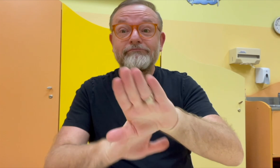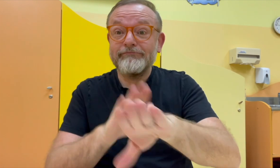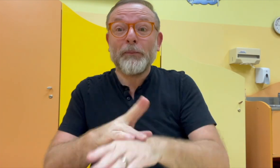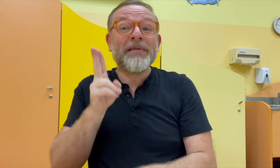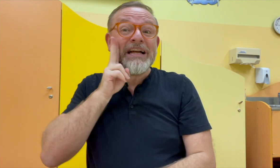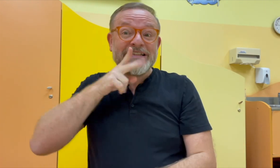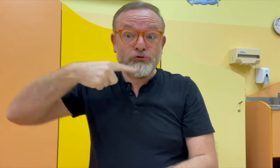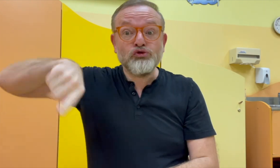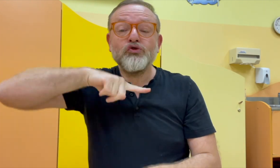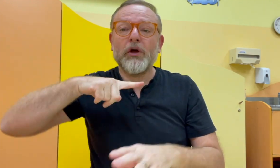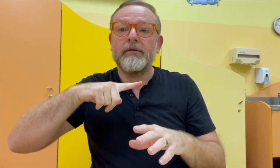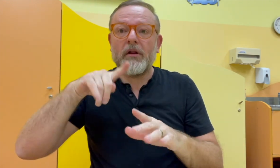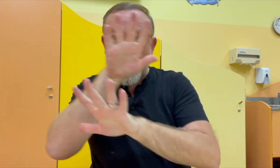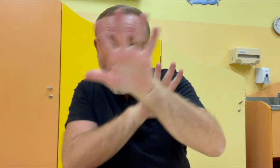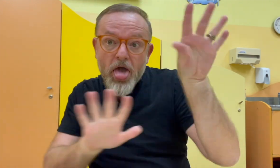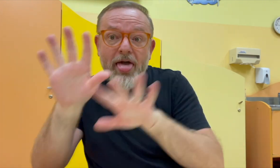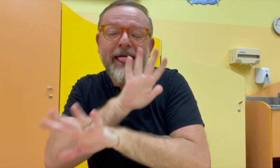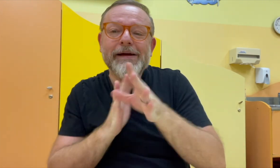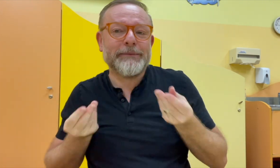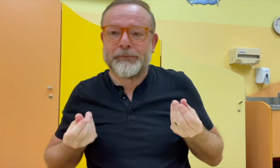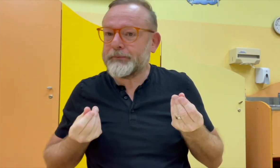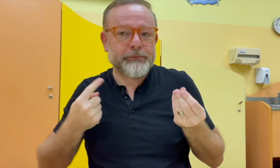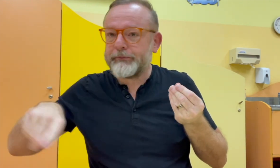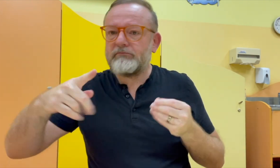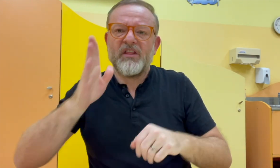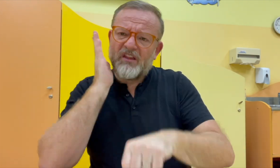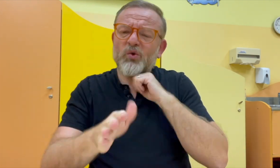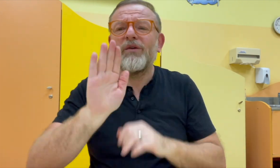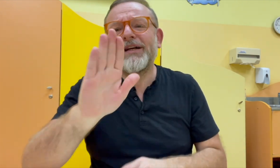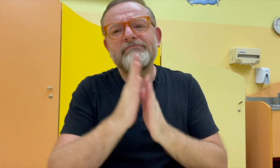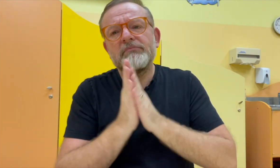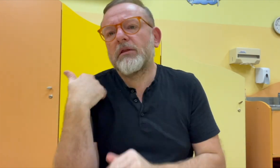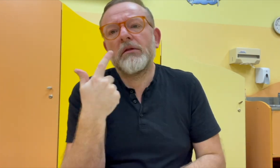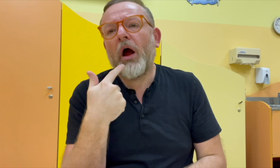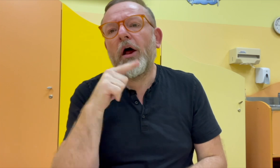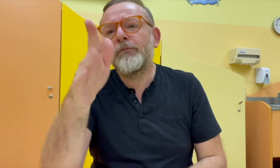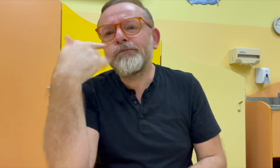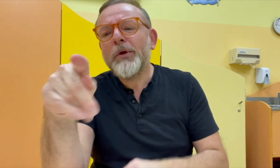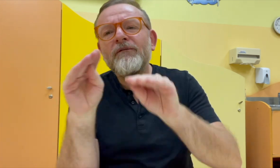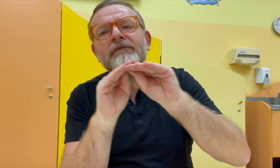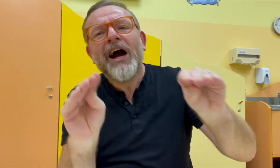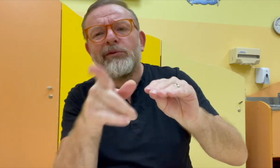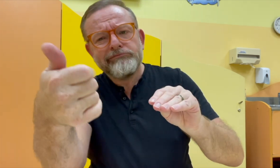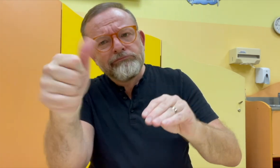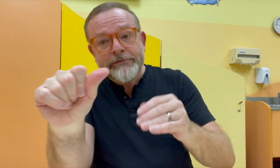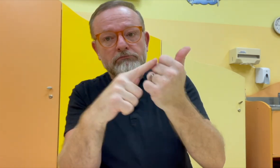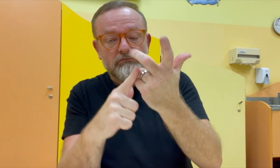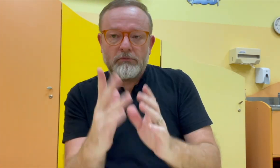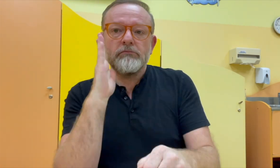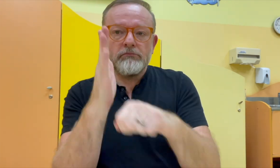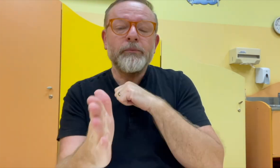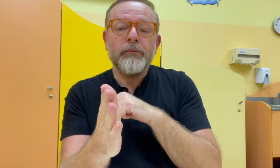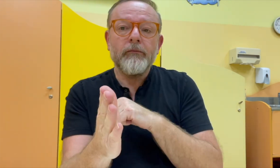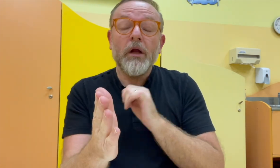říct a neslyšící opravdu říkají věci jasně, přímo. A obě je to v